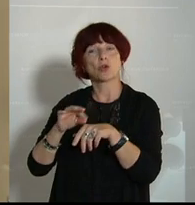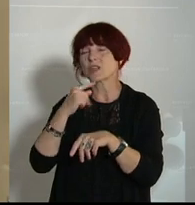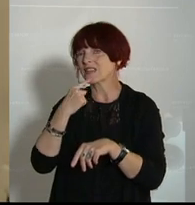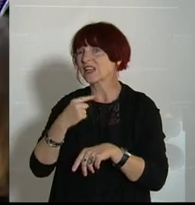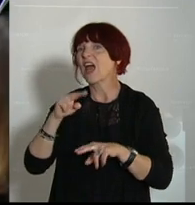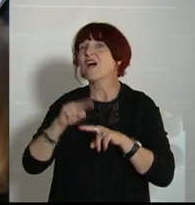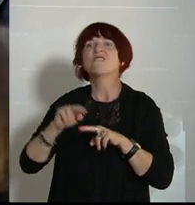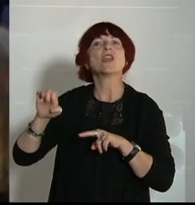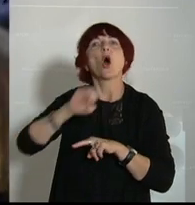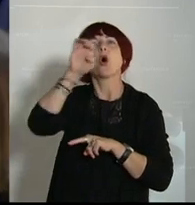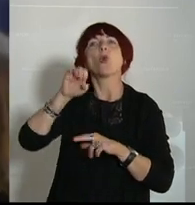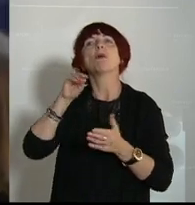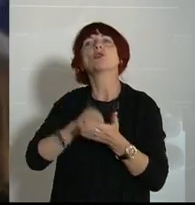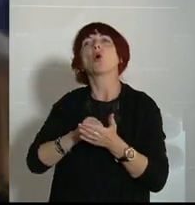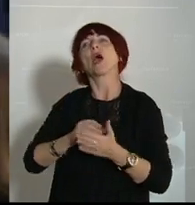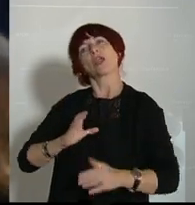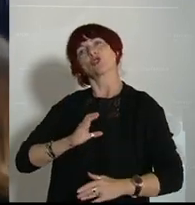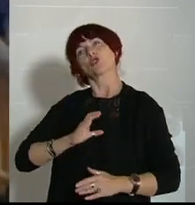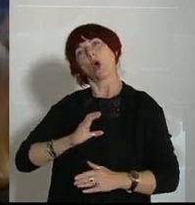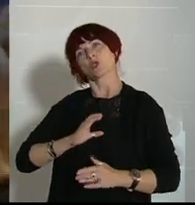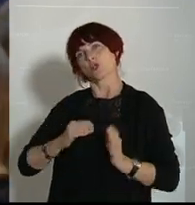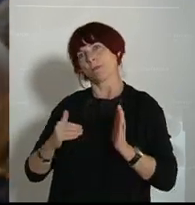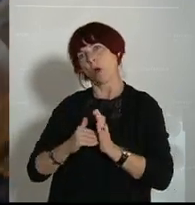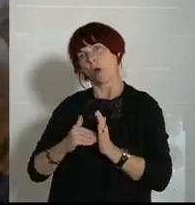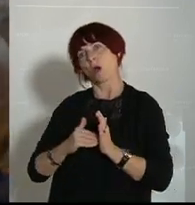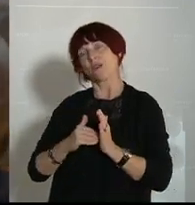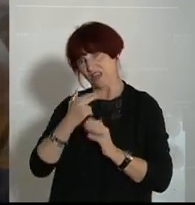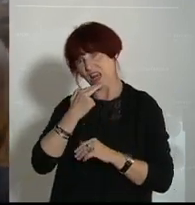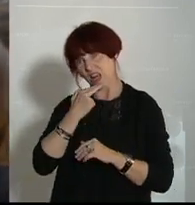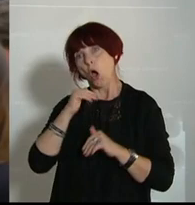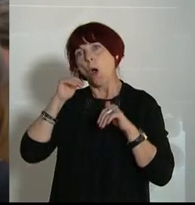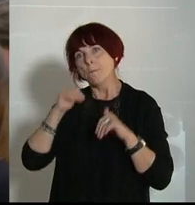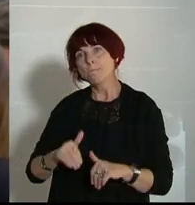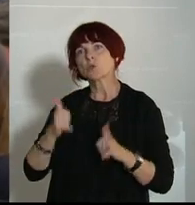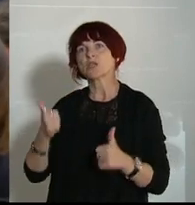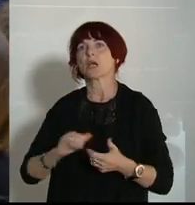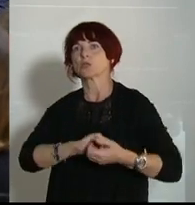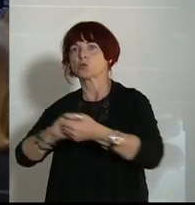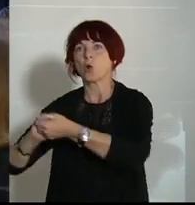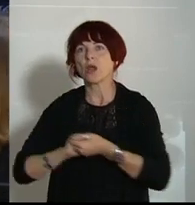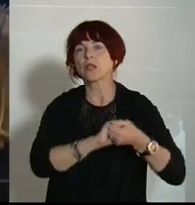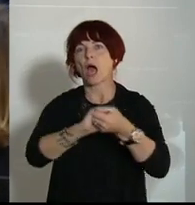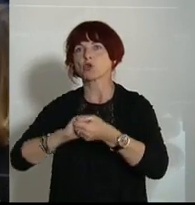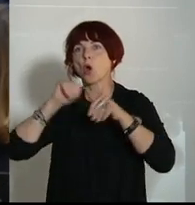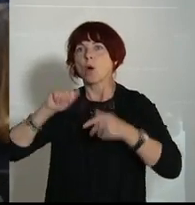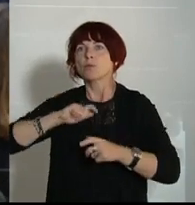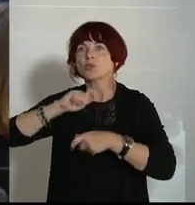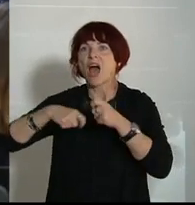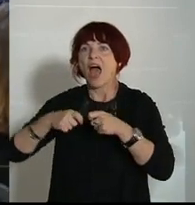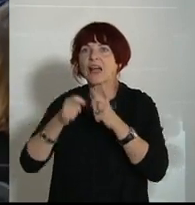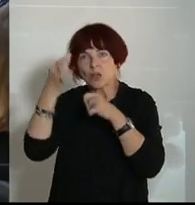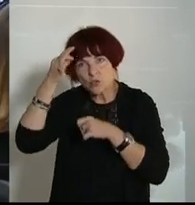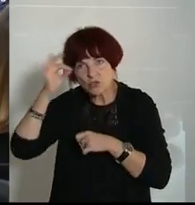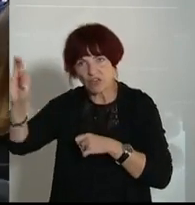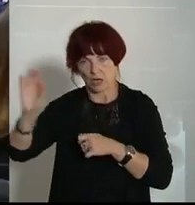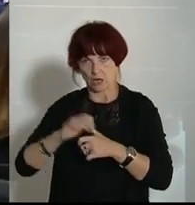jetzt als solidarisch und vor allem handlungsfähig, und da muss ich ihm Recht geben, bewähren. Denn wir haben eine neue Situation. Europa erfährt einen wirtschaftlichen